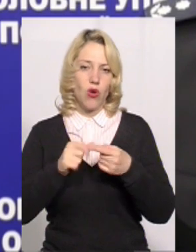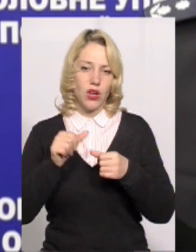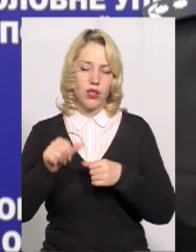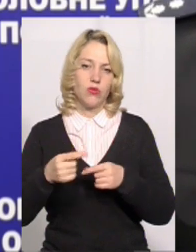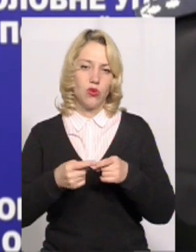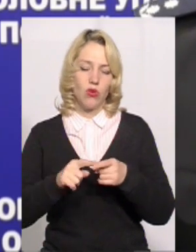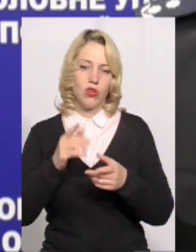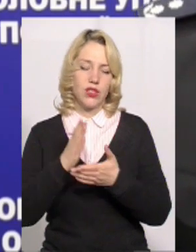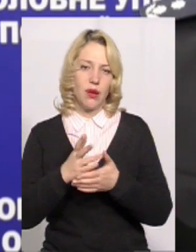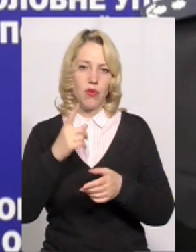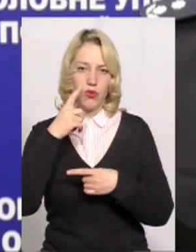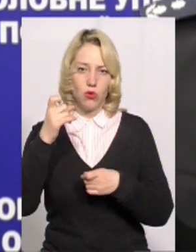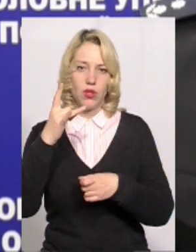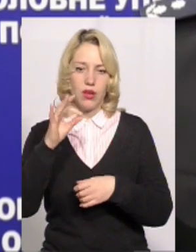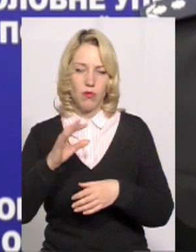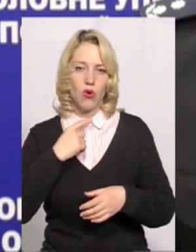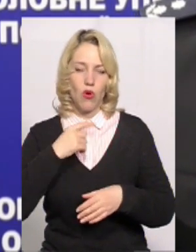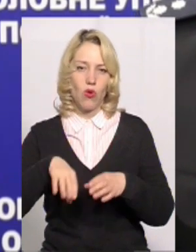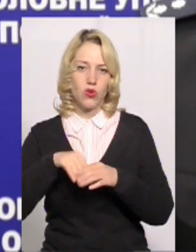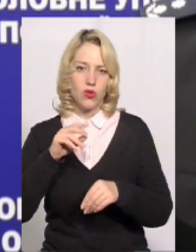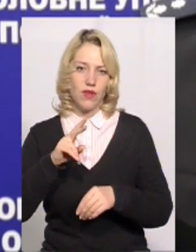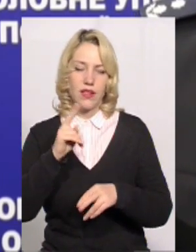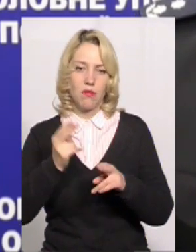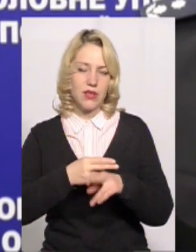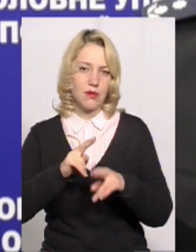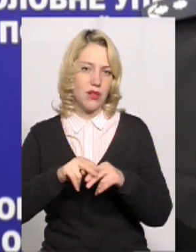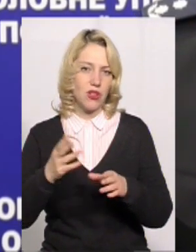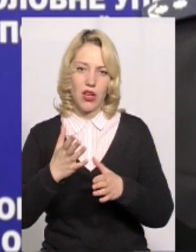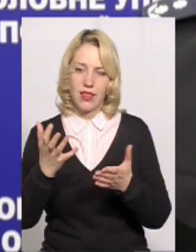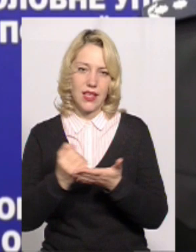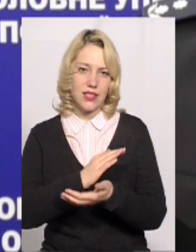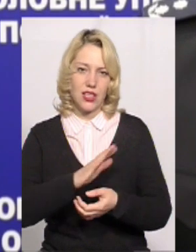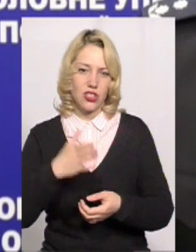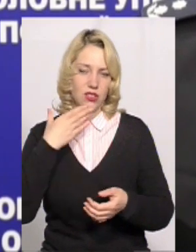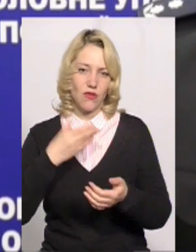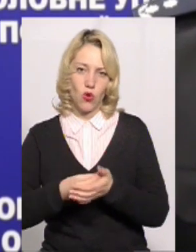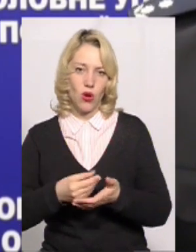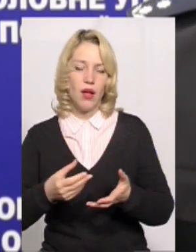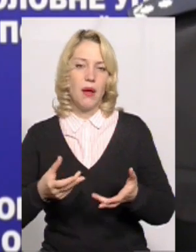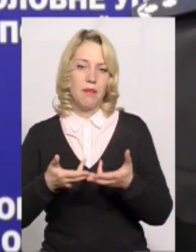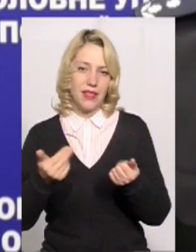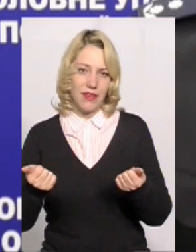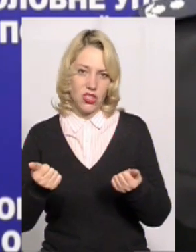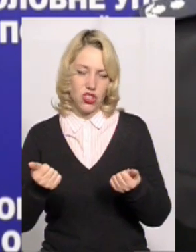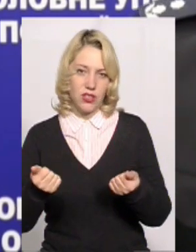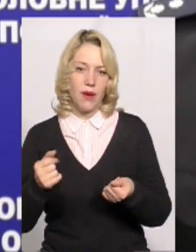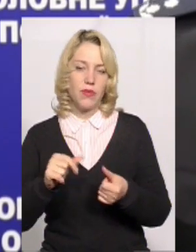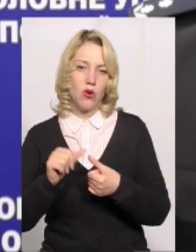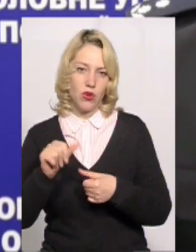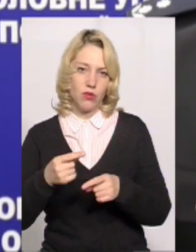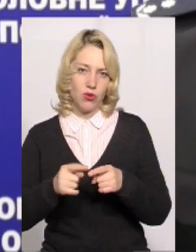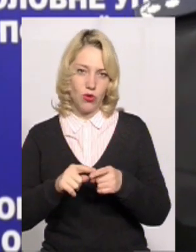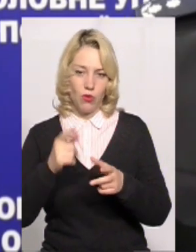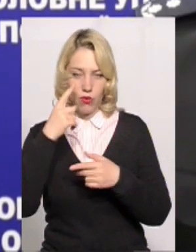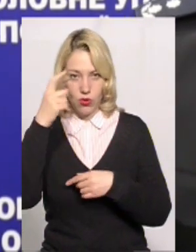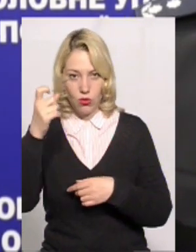про голосування без паспорту, яке не знайшло свого підтвердження. Крім цього, повідомлення